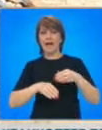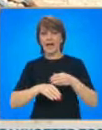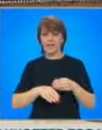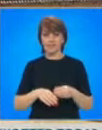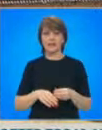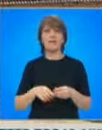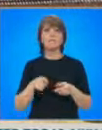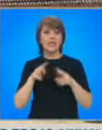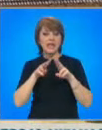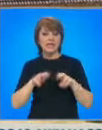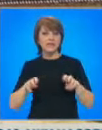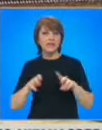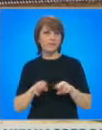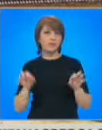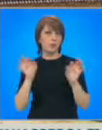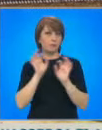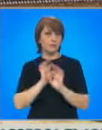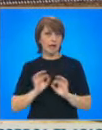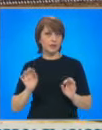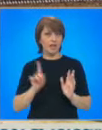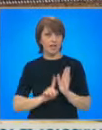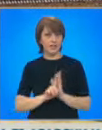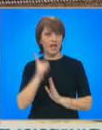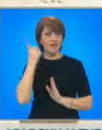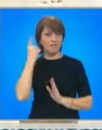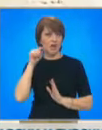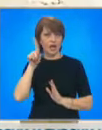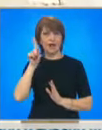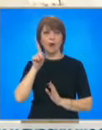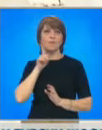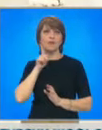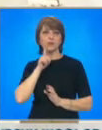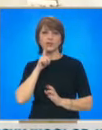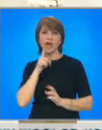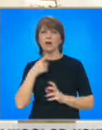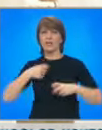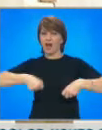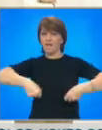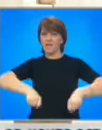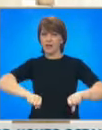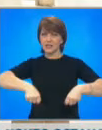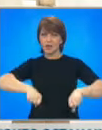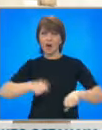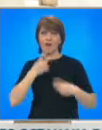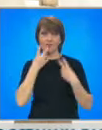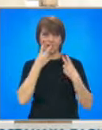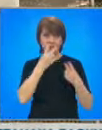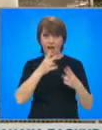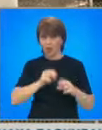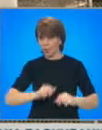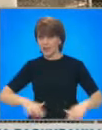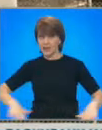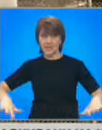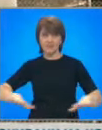тогава не даде резултат. Вчера момче, което се возило с АТВ е видял в нивите тялото на детето и веднага